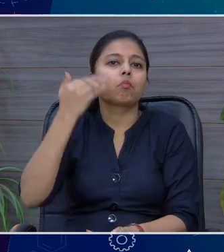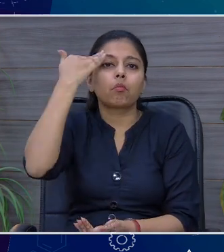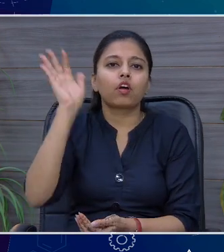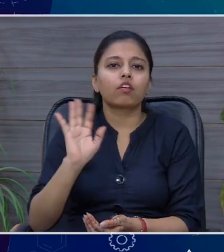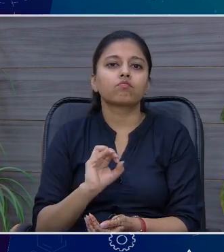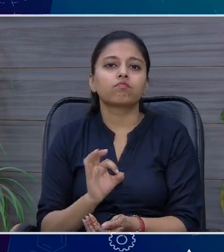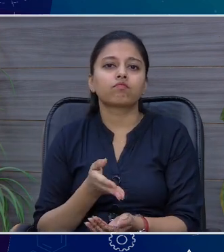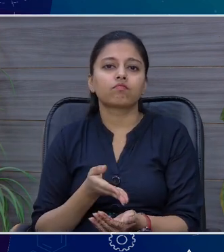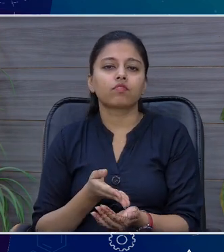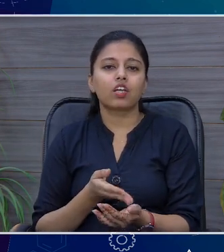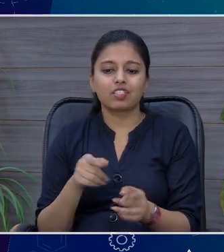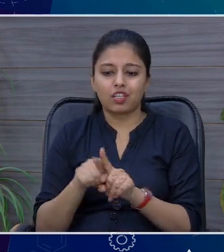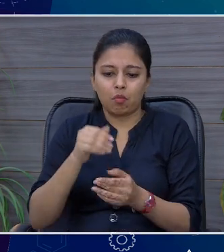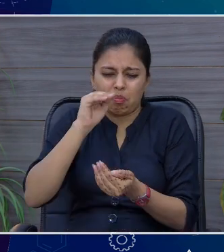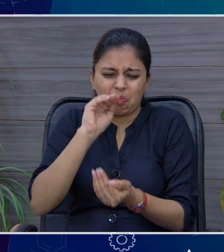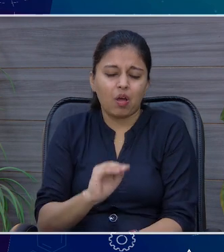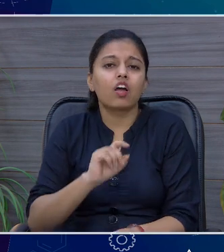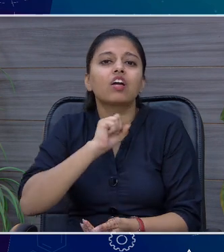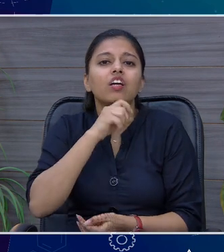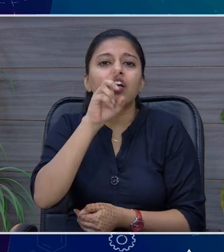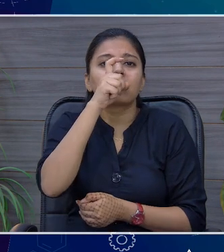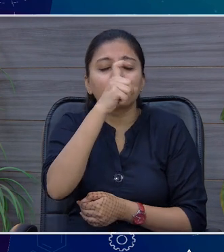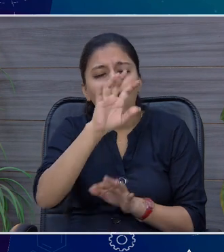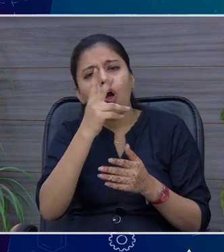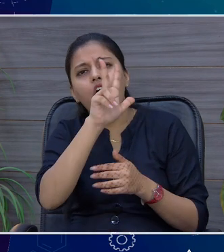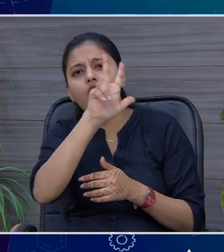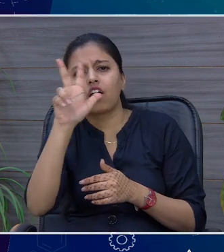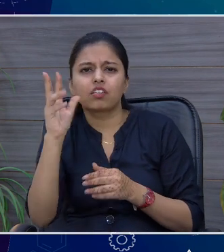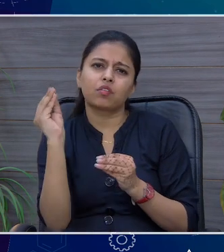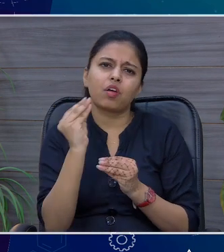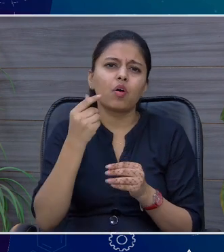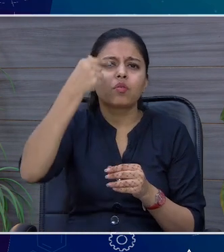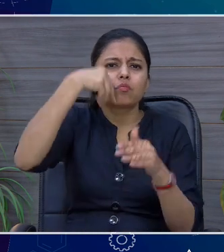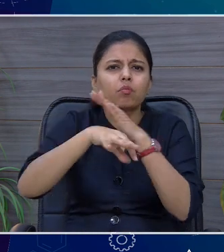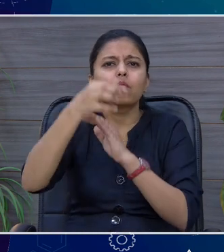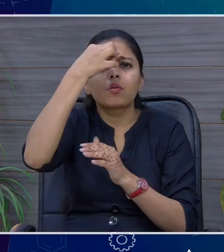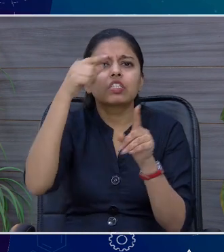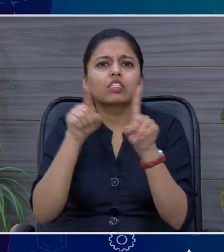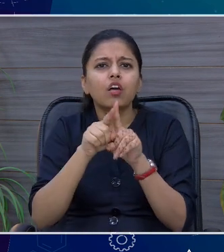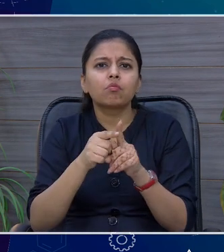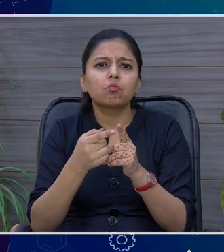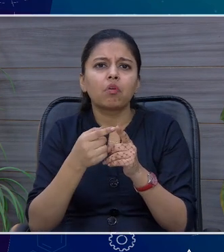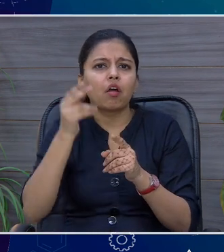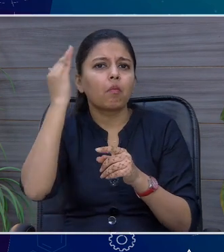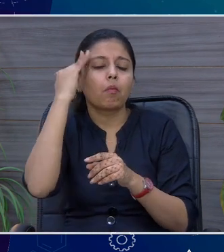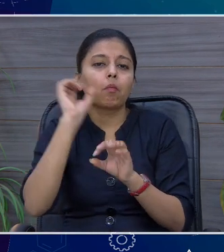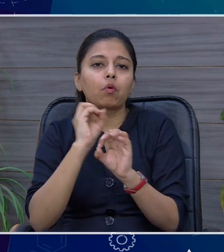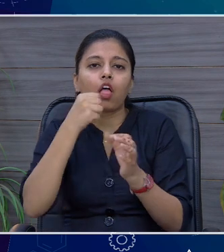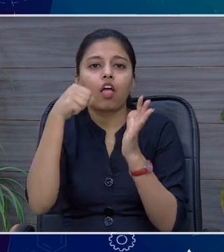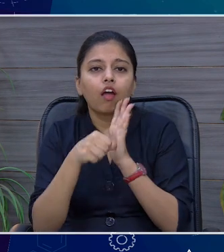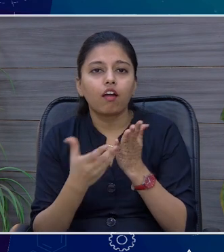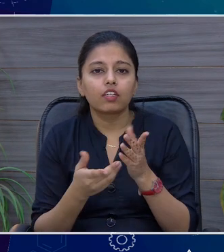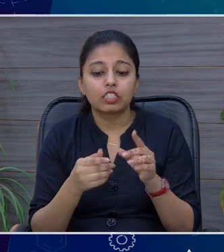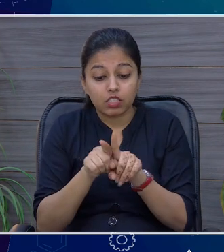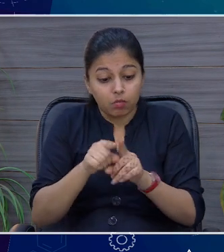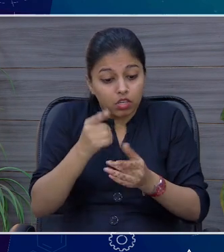ठीक एक चोड़ा सा साथ आठ साल का बच्चा उसको नहीं पता प्रॉब्लम क्या होते ही सोचेगा कि इस डंप तो टीचर्स